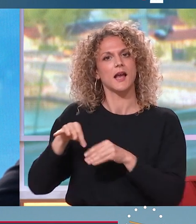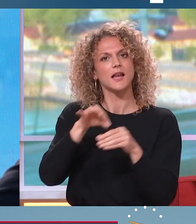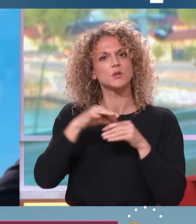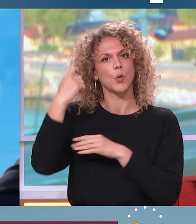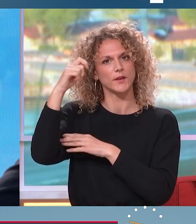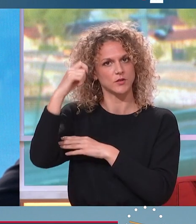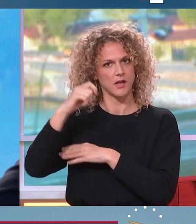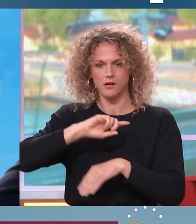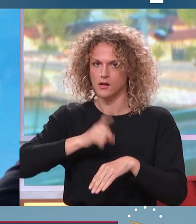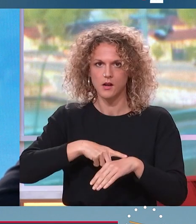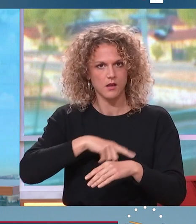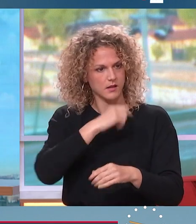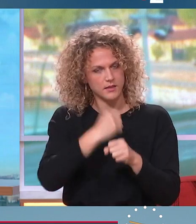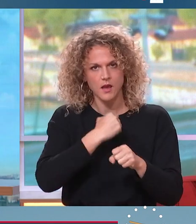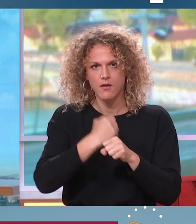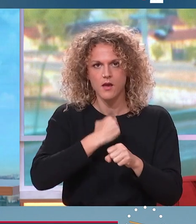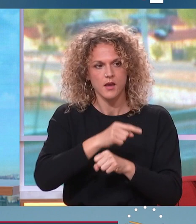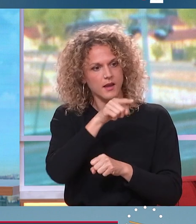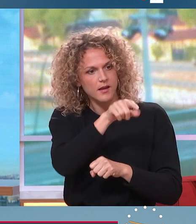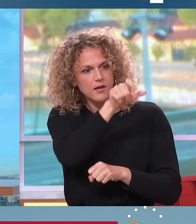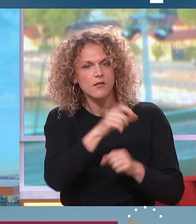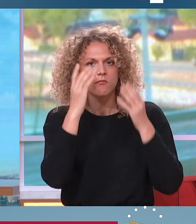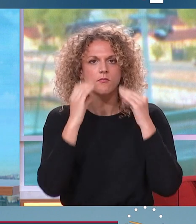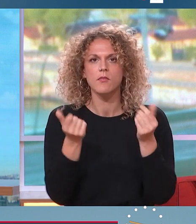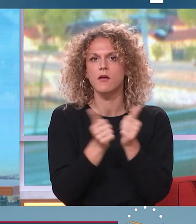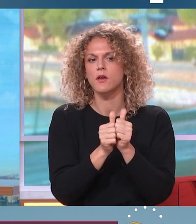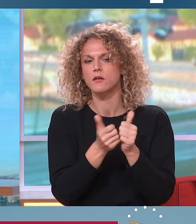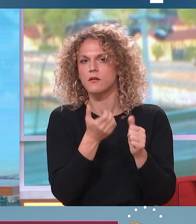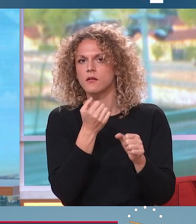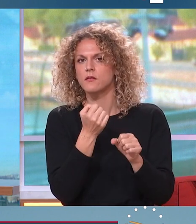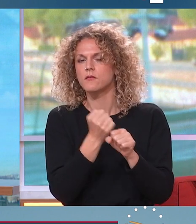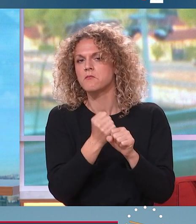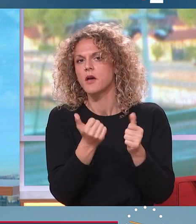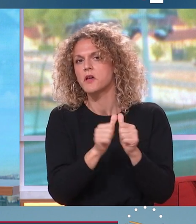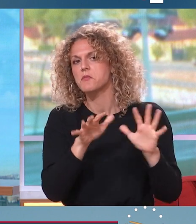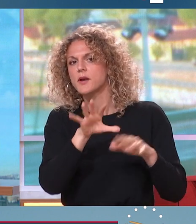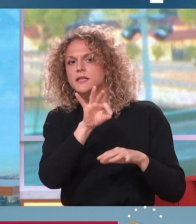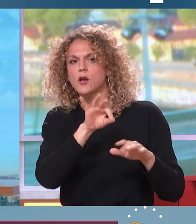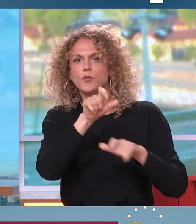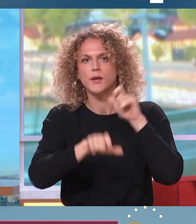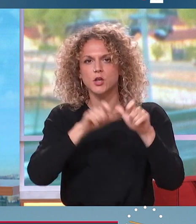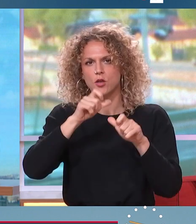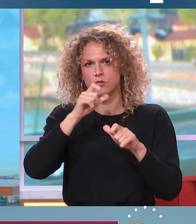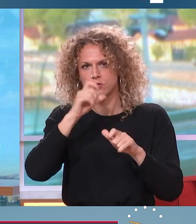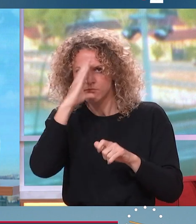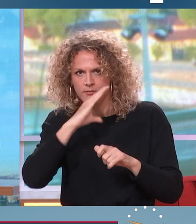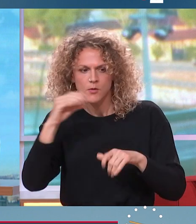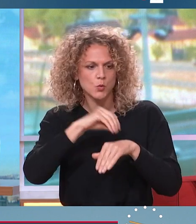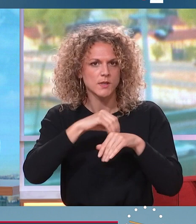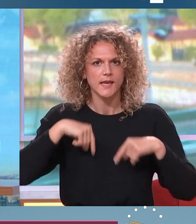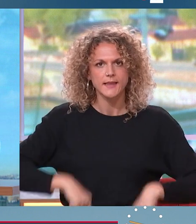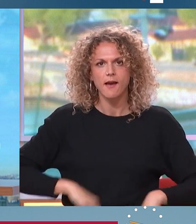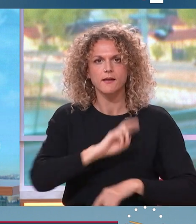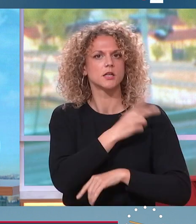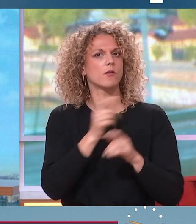et elle a autour d'elle une cinquantaine de personnalités de haut rang, des conseillers d'État, des chefs d